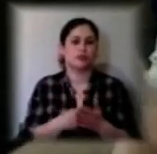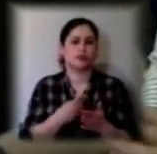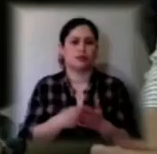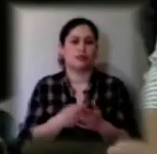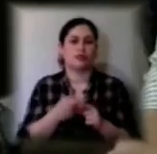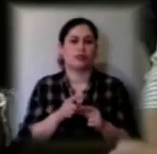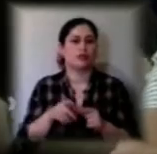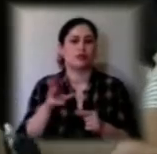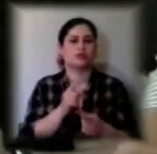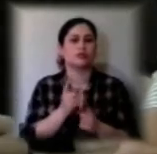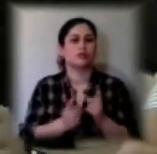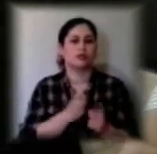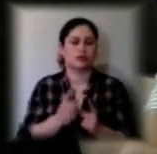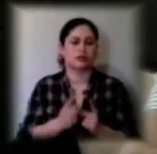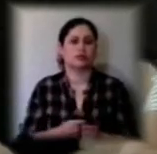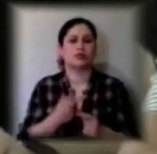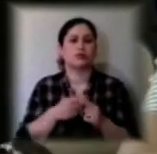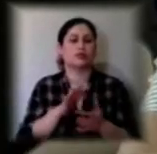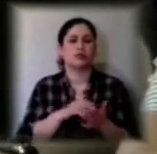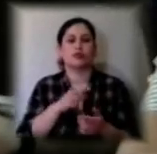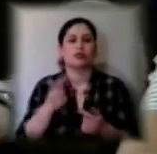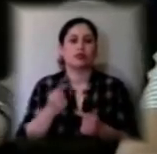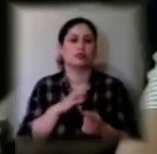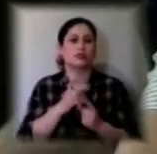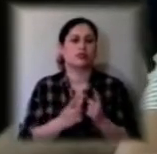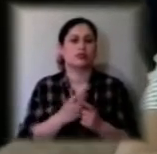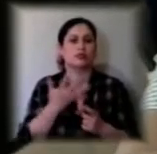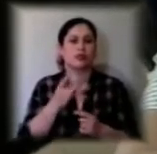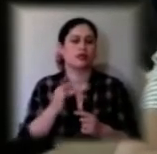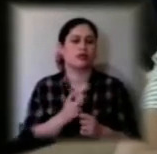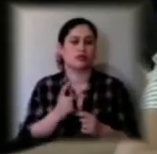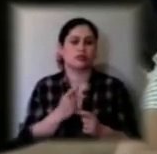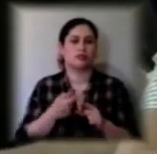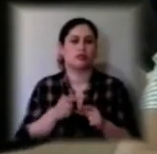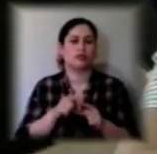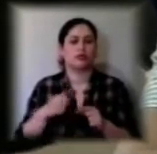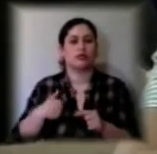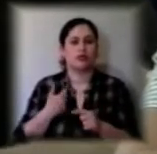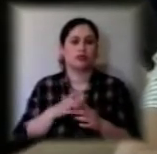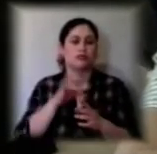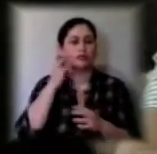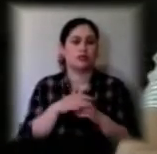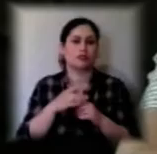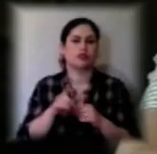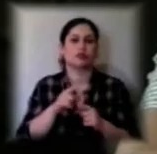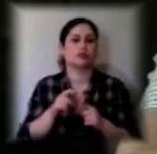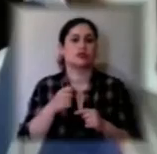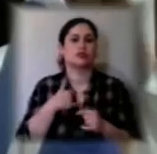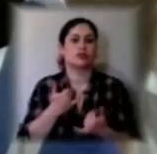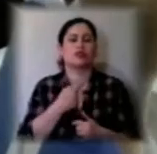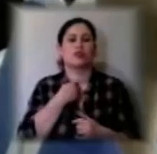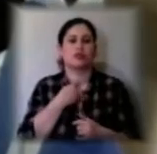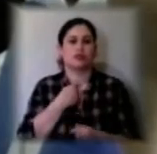все міняється. Протягом тижня змінювалося п'ять разів. Тому я хотів би розуміти, за що ми сьогодні голосуємо.